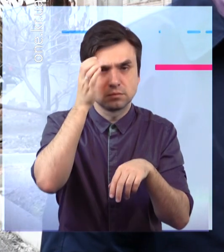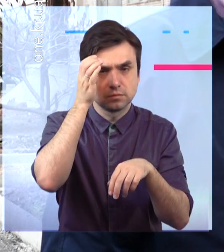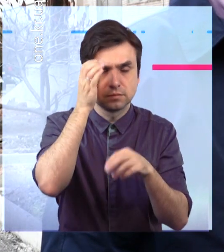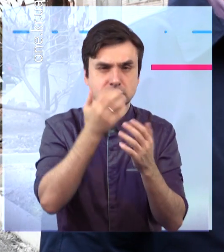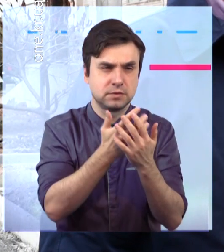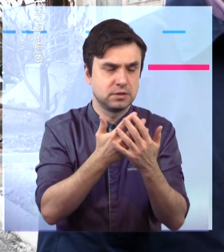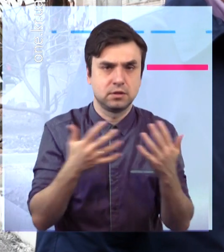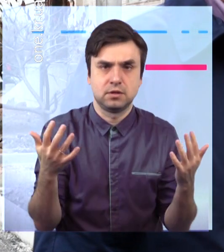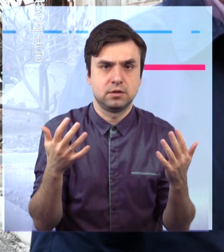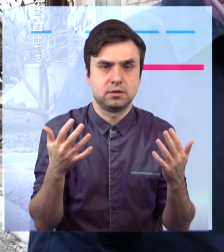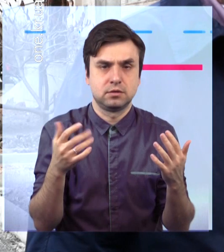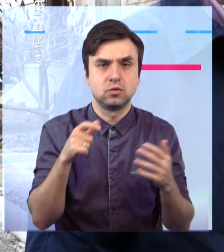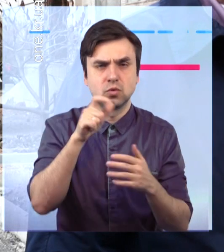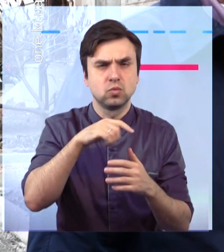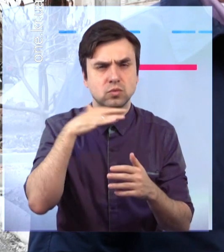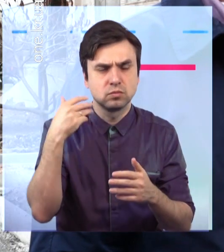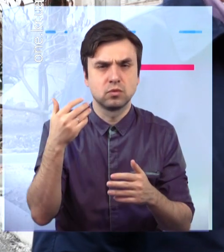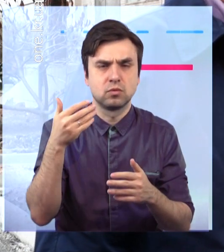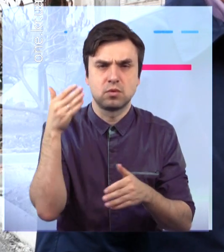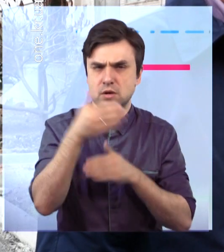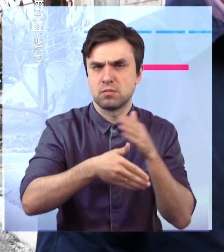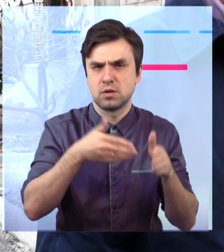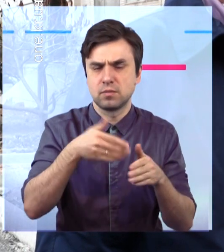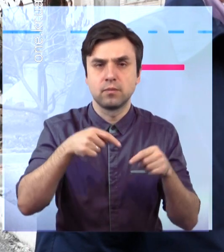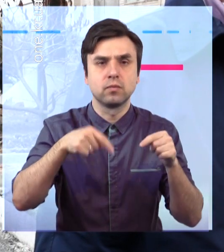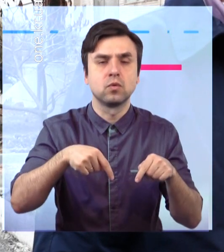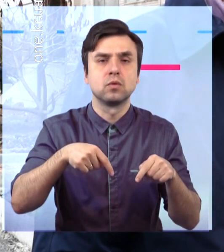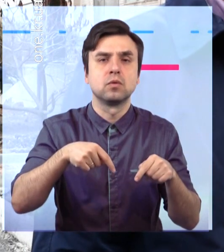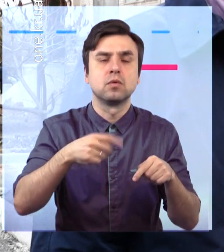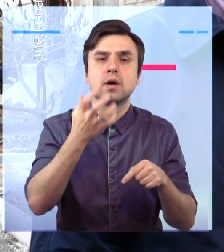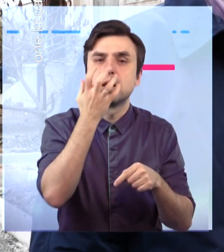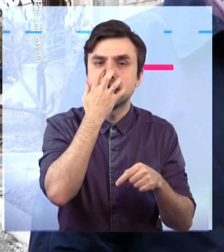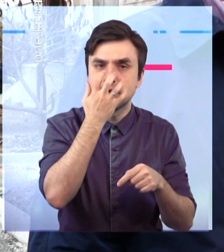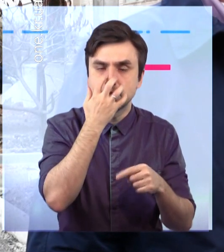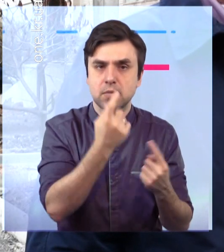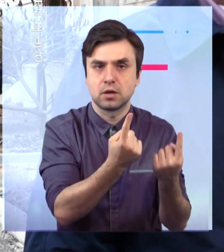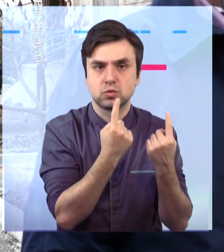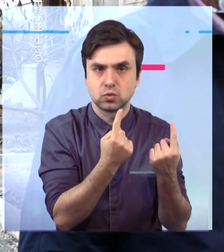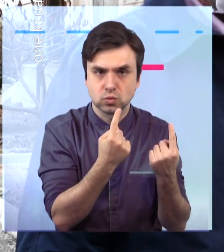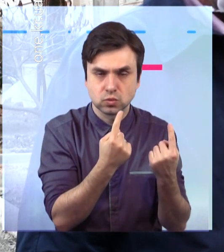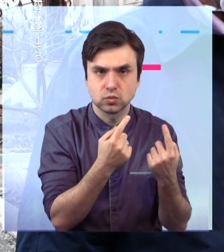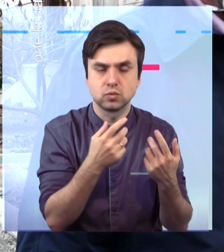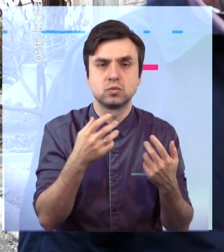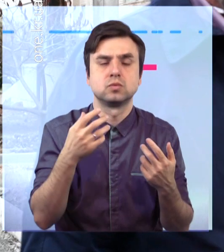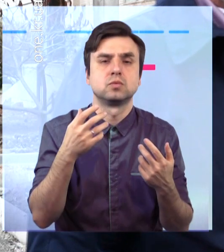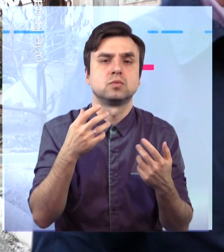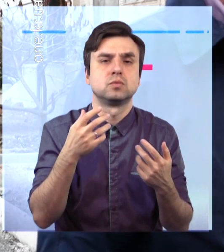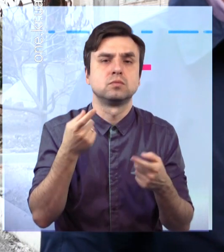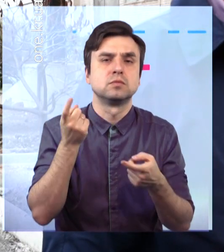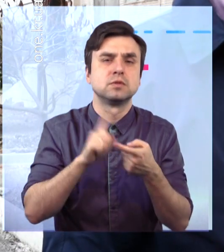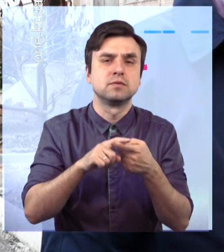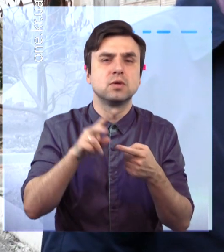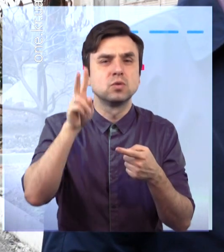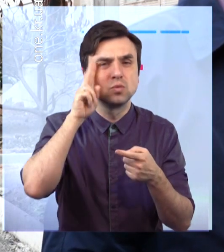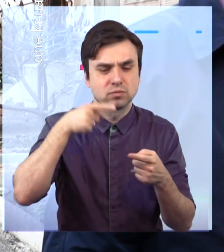Тут саме велика реанімація, тут саме велике навантаження на урологічний профіль, на хірургічний